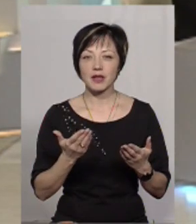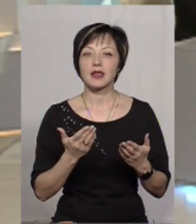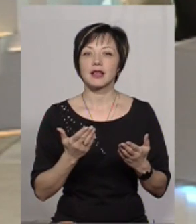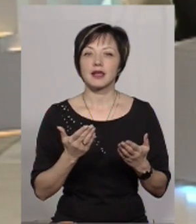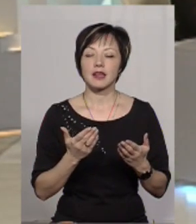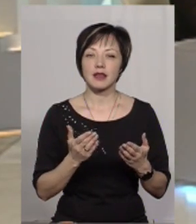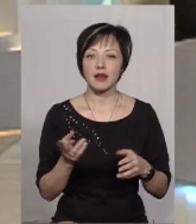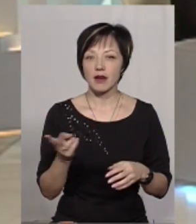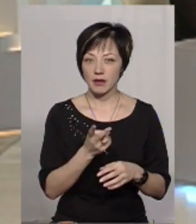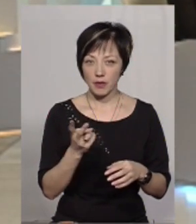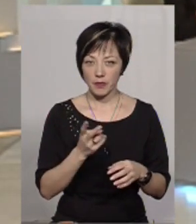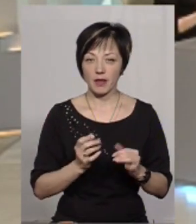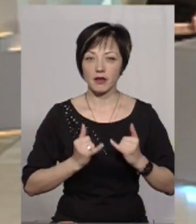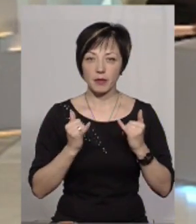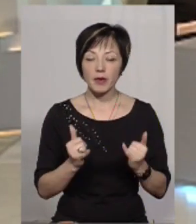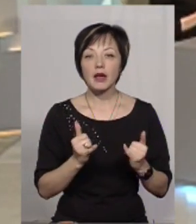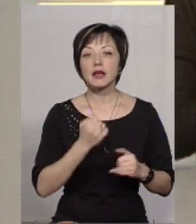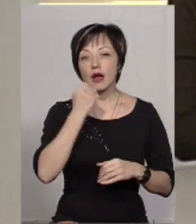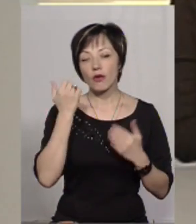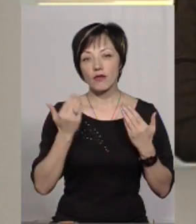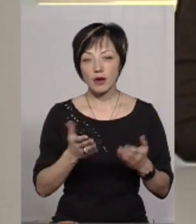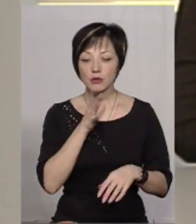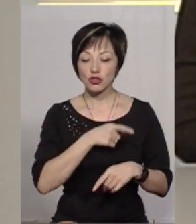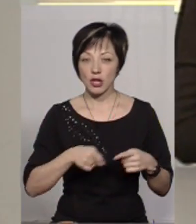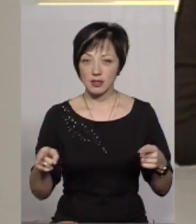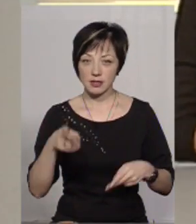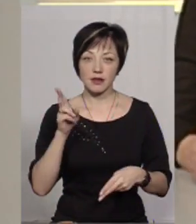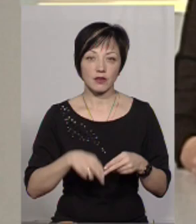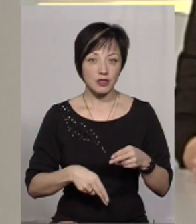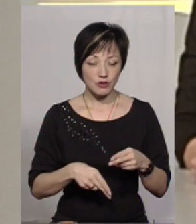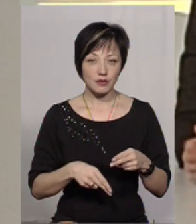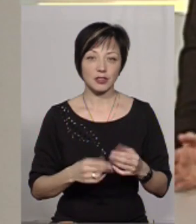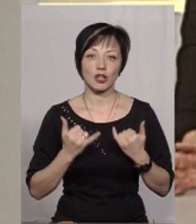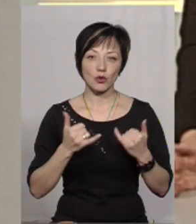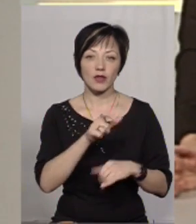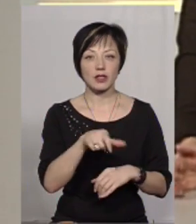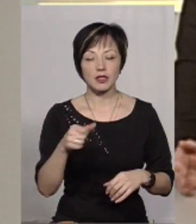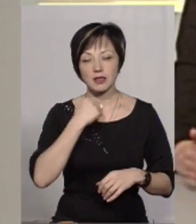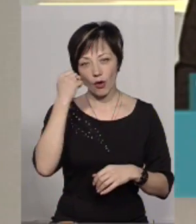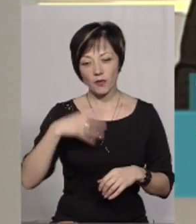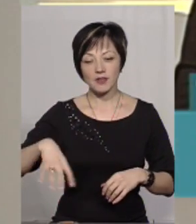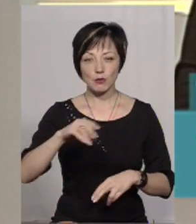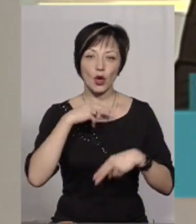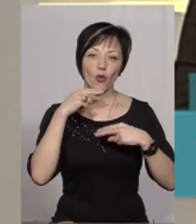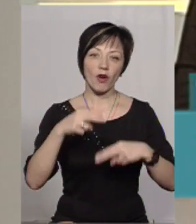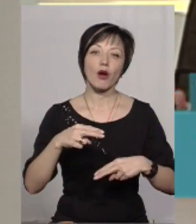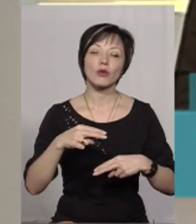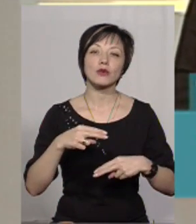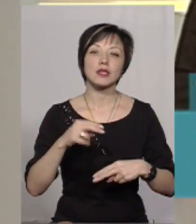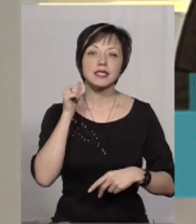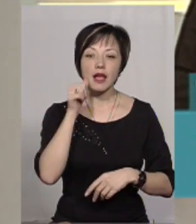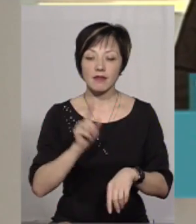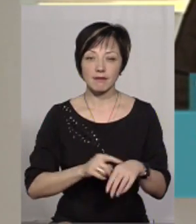дякую вам, пані Івана, і пані Наталія, дякую вам. Час нашого ефіру вичерпався. Шановні глядачі, дякую всім за увагу.